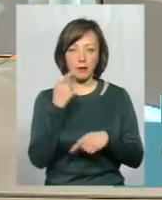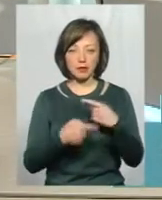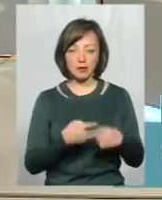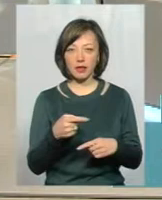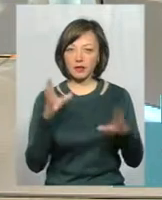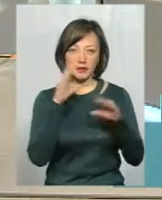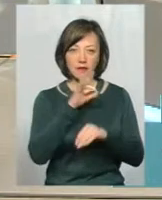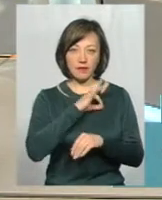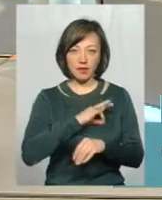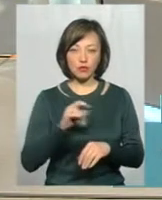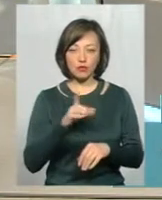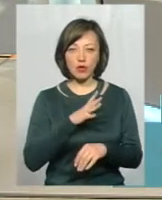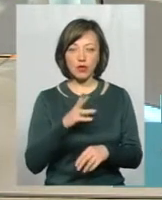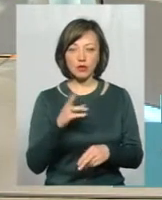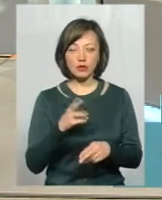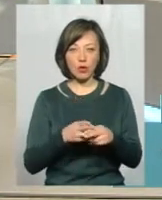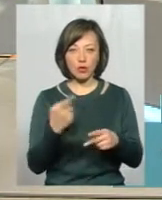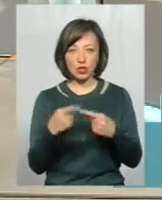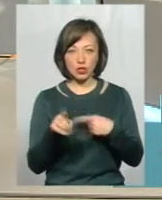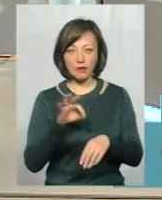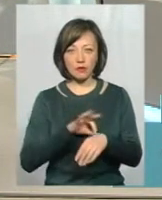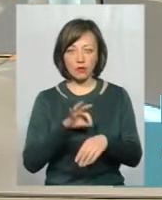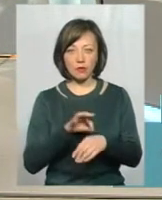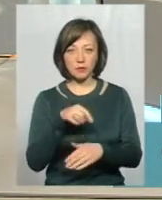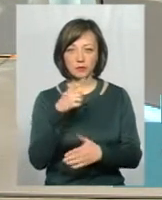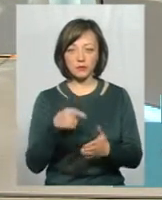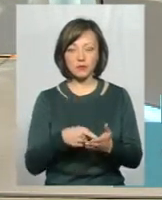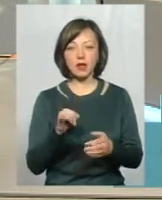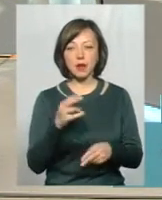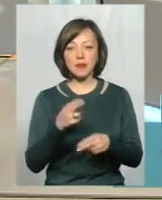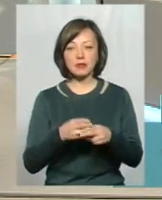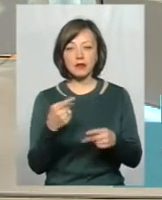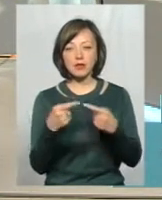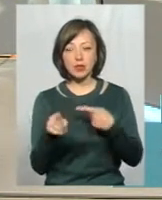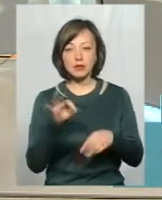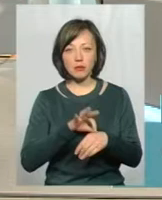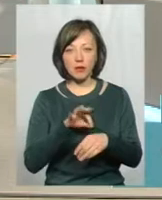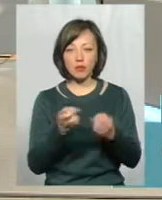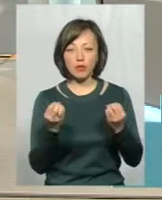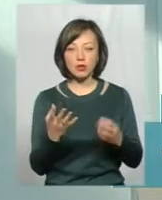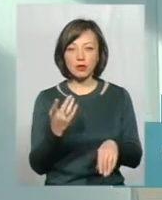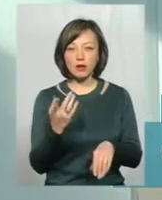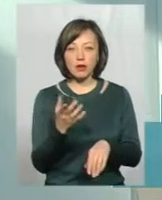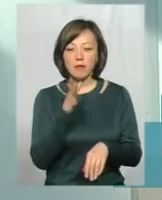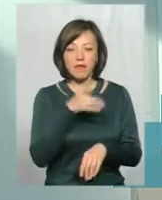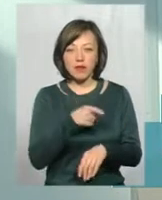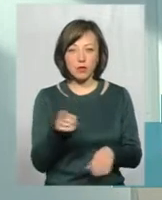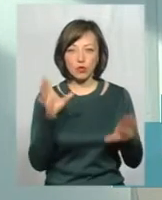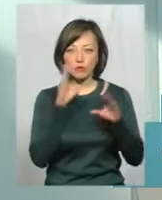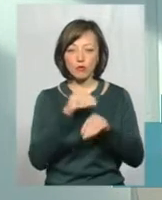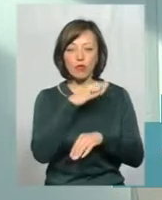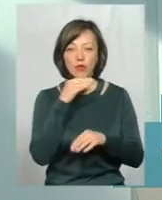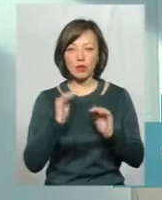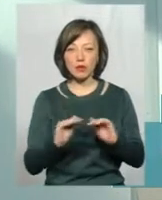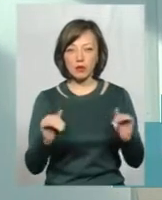використати через те, що було загострення інших хвороб? І обострення інших заболівань, просто по времени вони не успівали. Більшого кількість